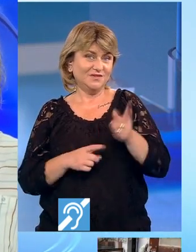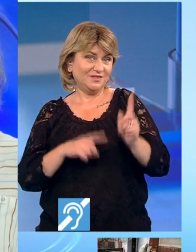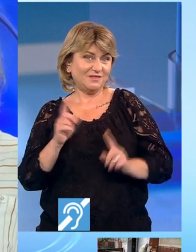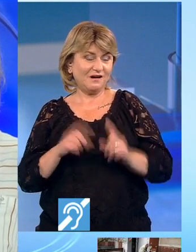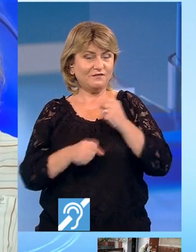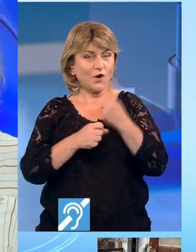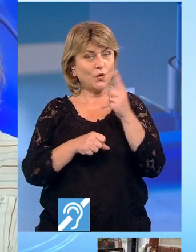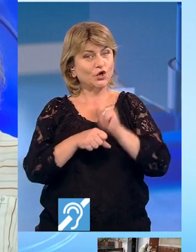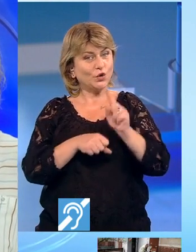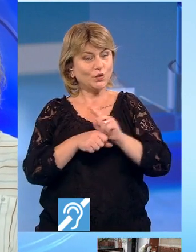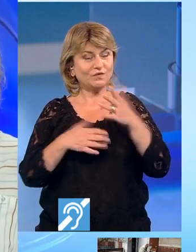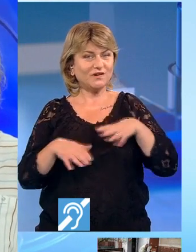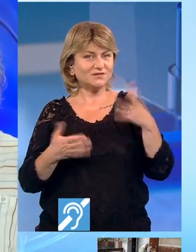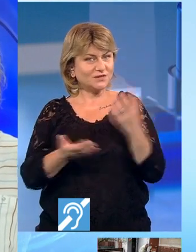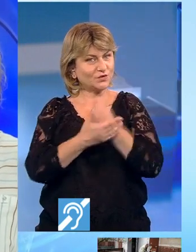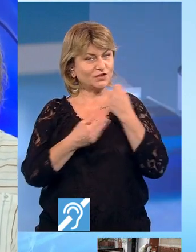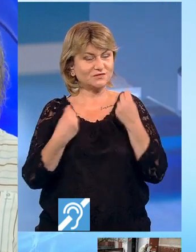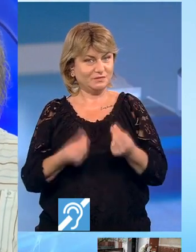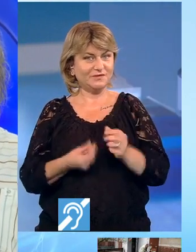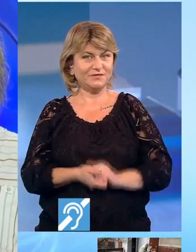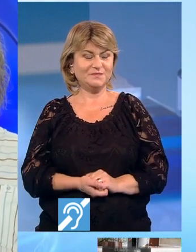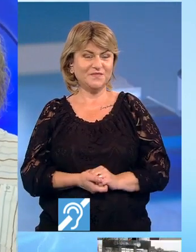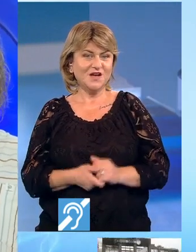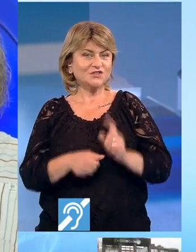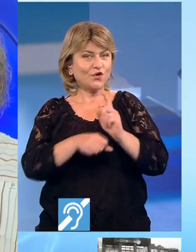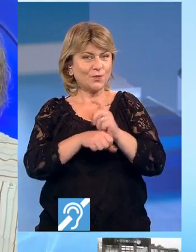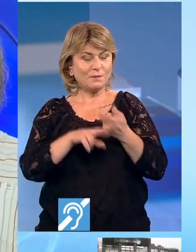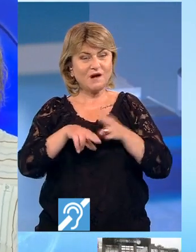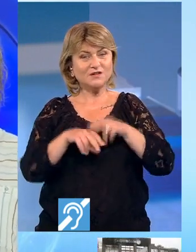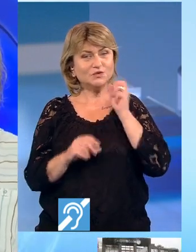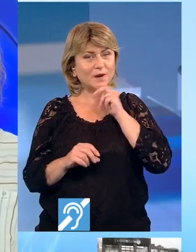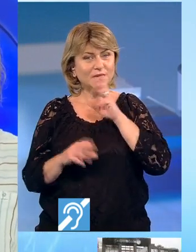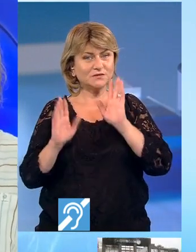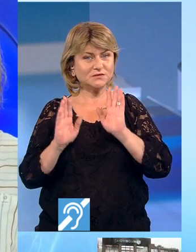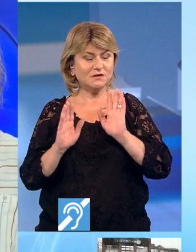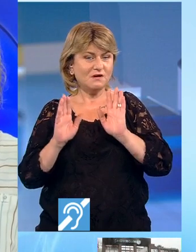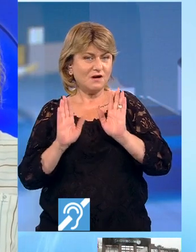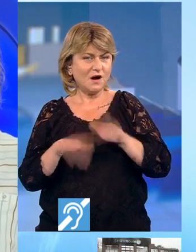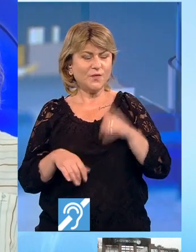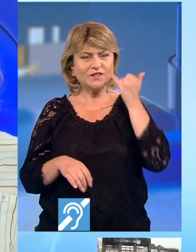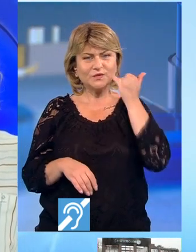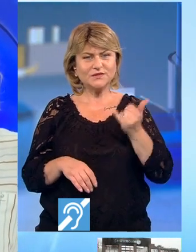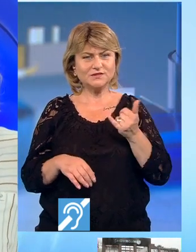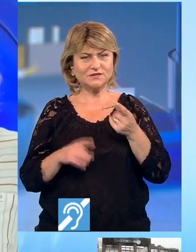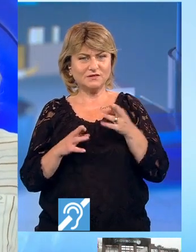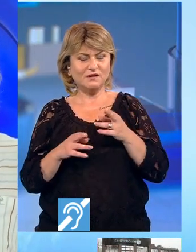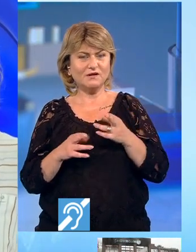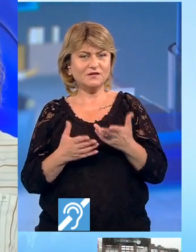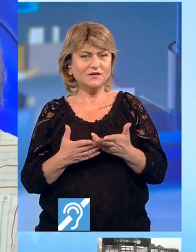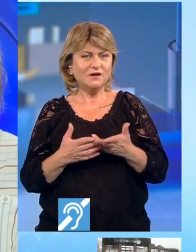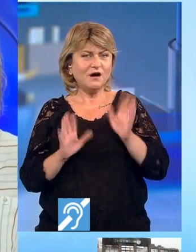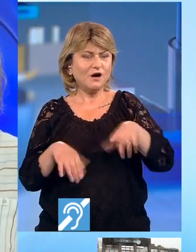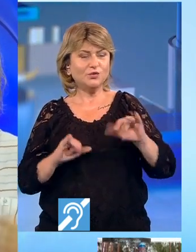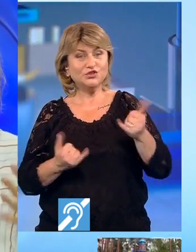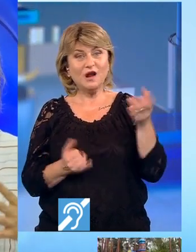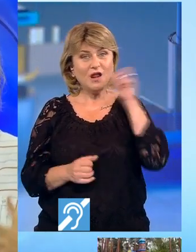fac un lucru, vor să iasă bine și chiar iese. Scorpionii. Mai ales după amiază, flair, au intuiție, dar au și lăcomie.